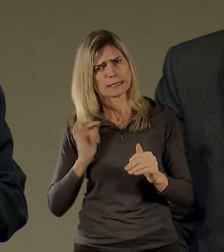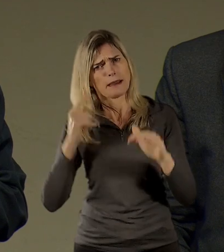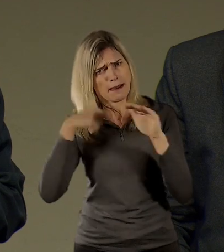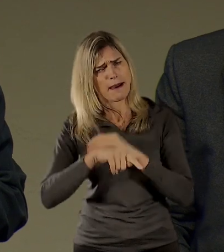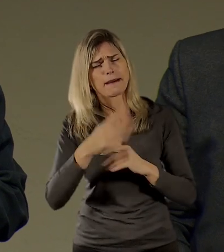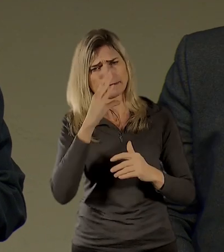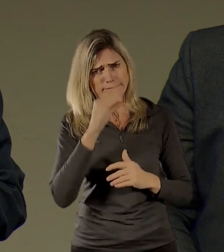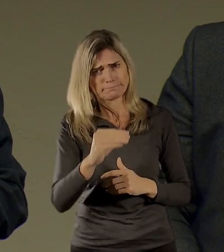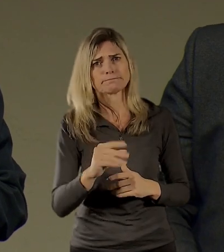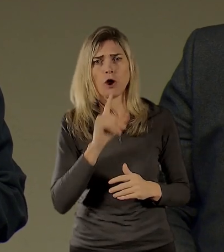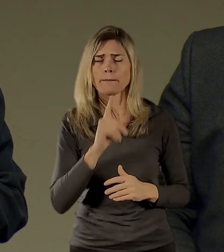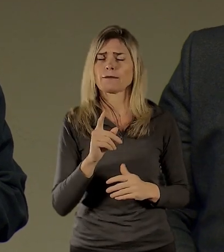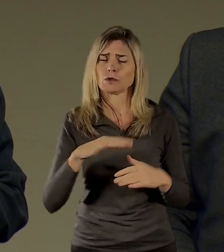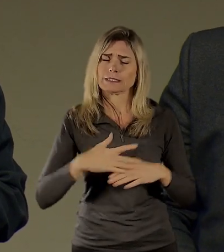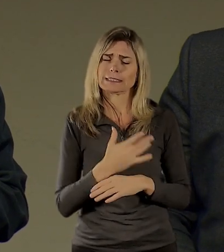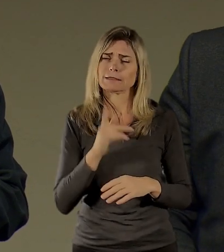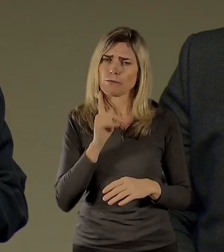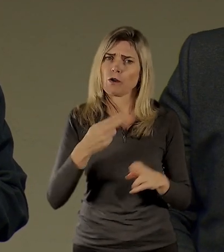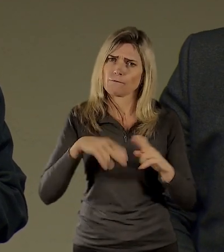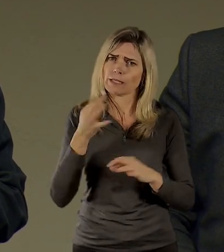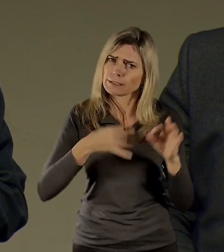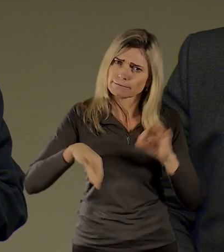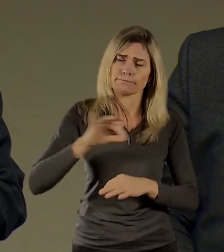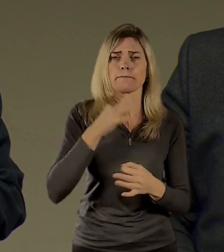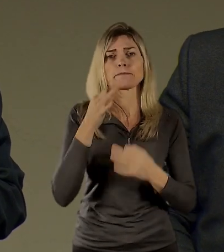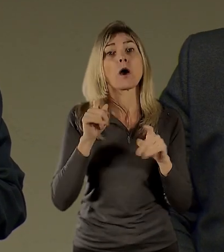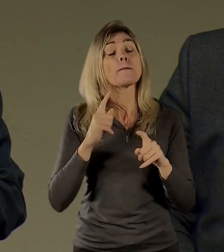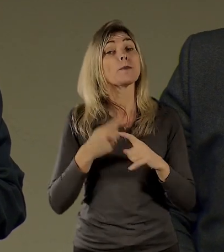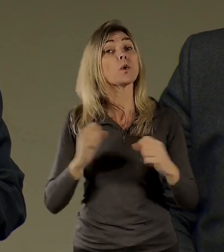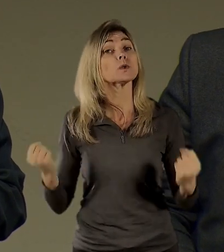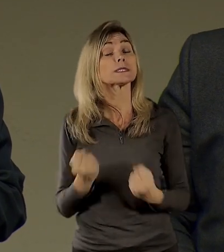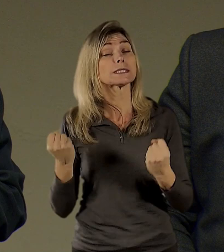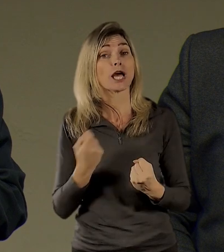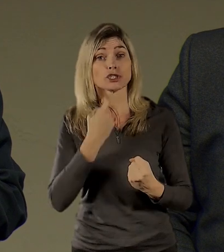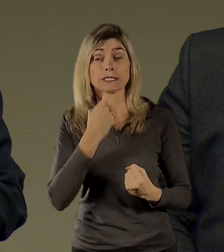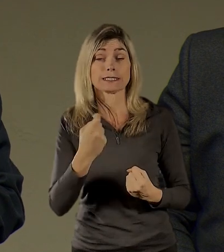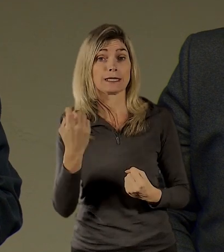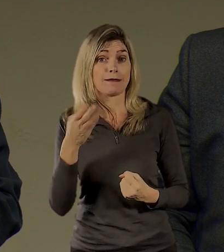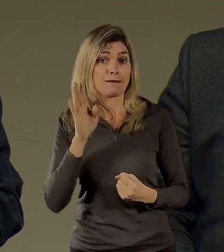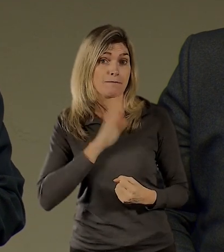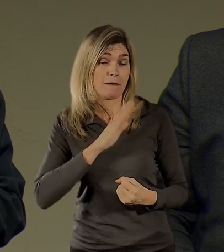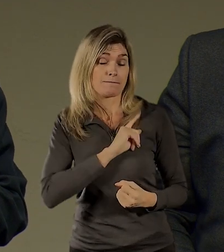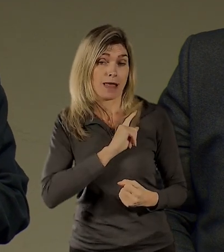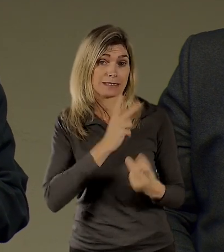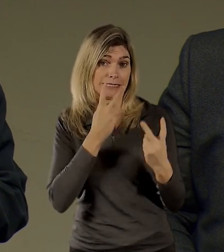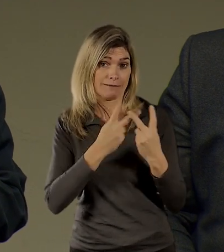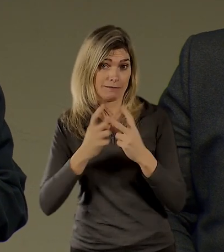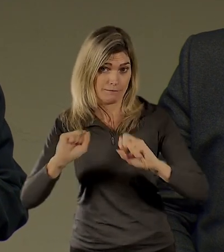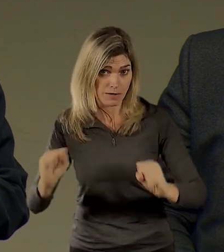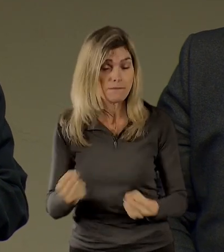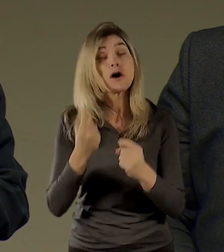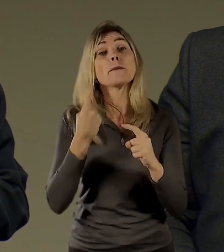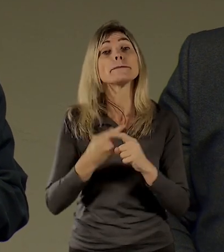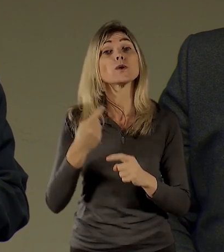třeba komplexněji a lépe pojaté webové stránky a sociální sítě, než jak je máme v tuhle chvíli, ale to je